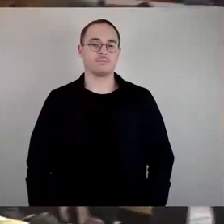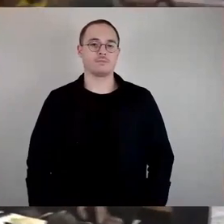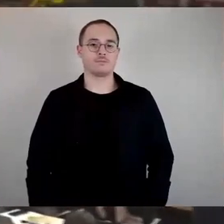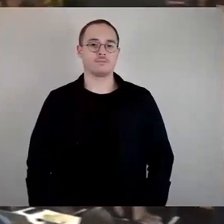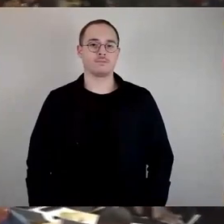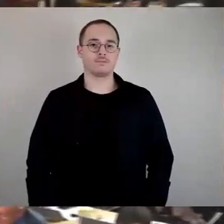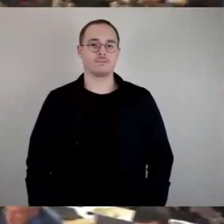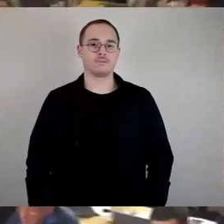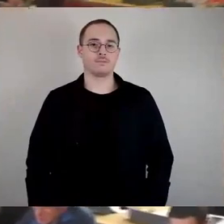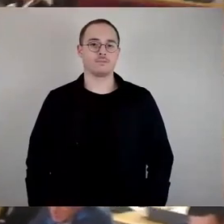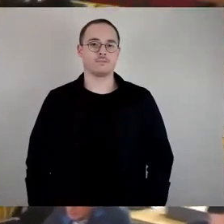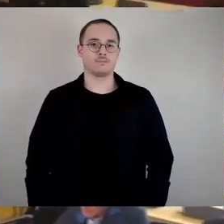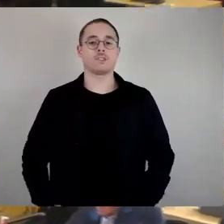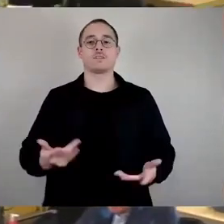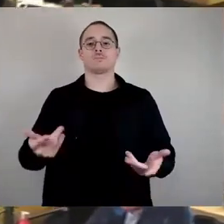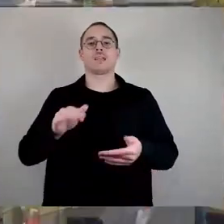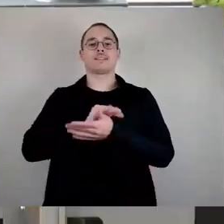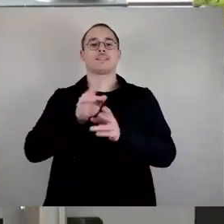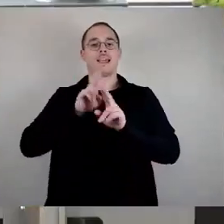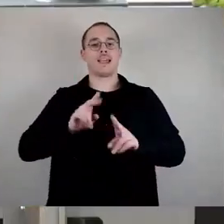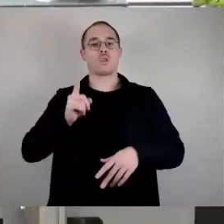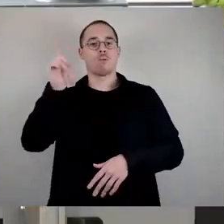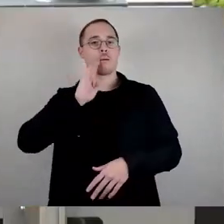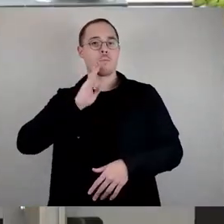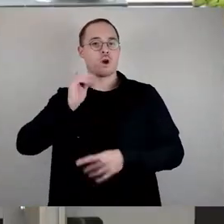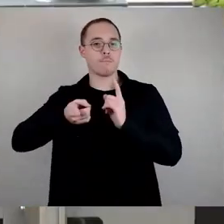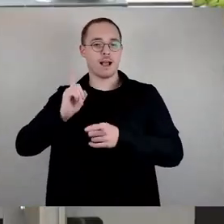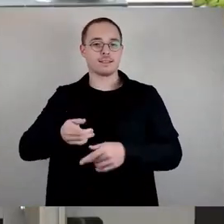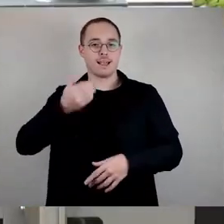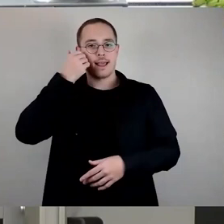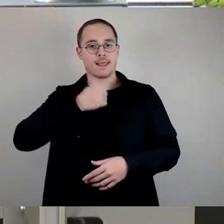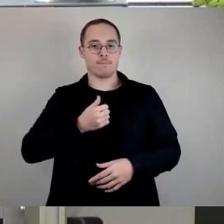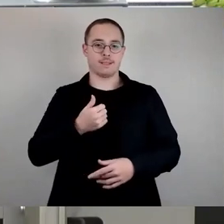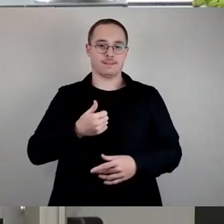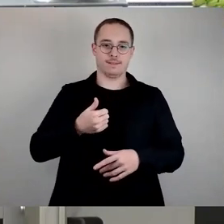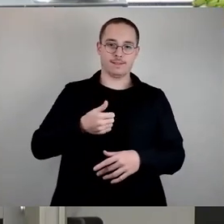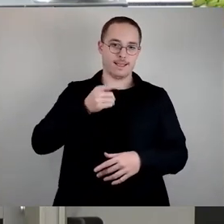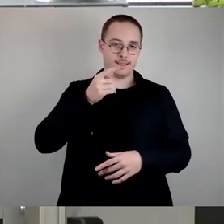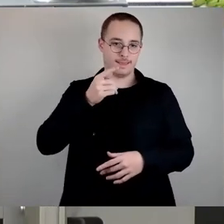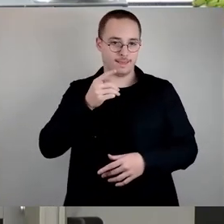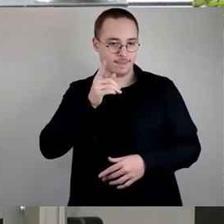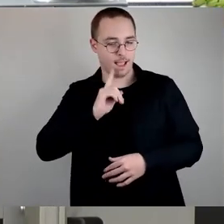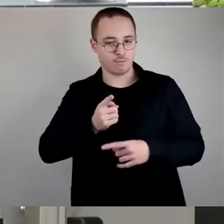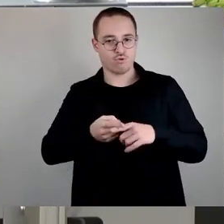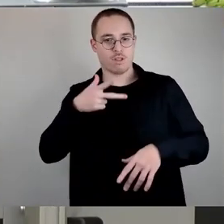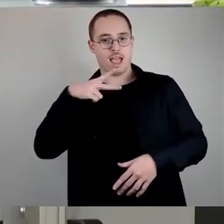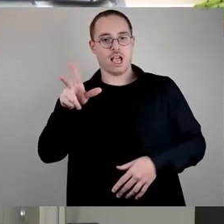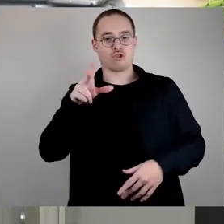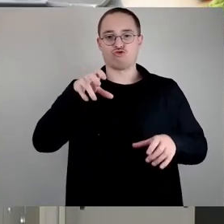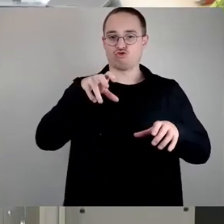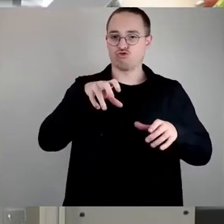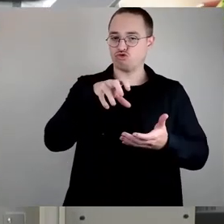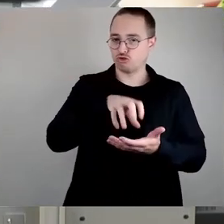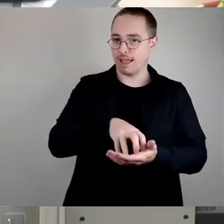Ja, sehr geehrter Herr Oberbürgermeister, sehr geehrte Damen und Herren Stadträte, sehr geehrte Bürger, es hat sich ja wieder mal zugetragen, dass wir sogar mal mit der